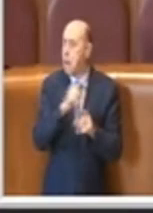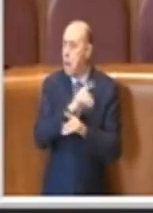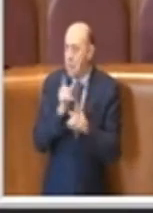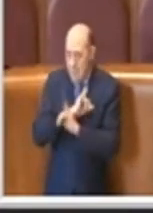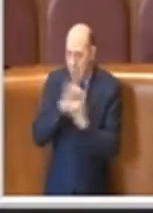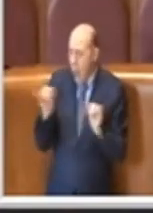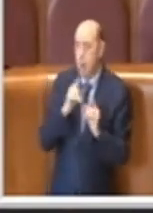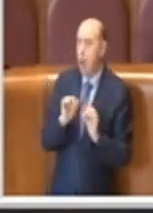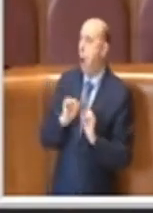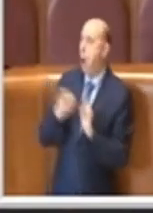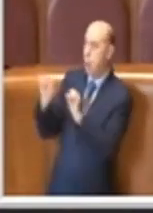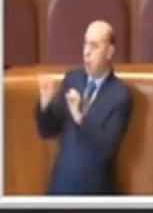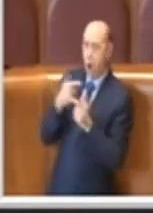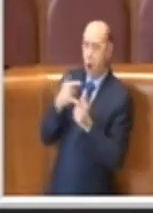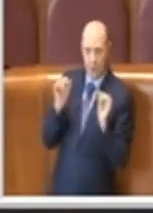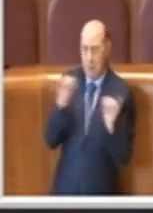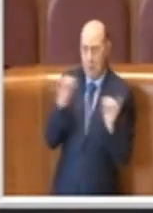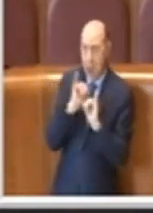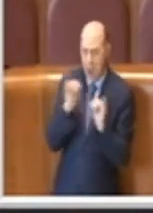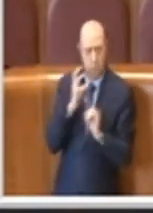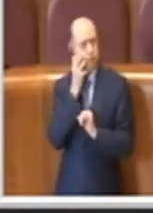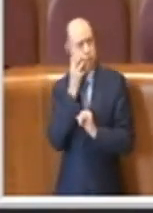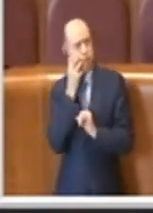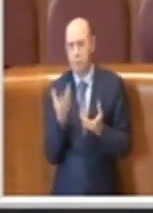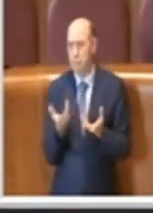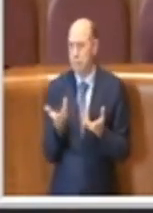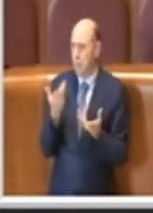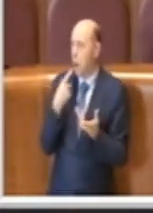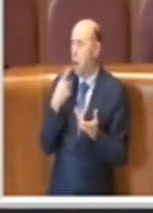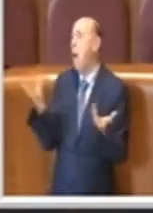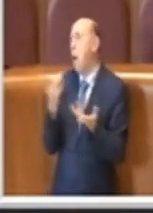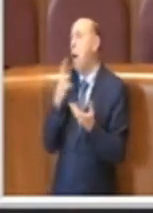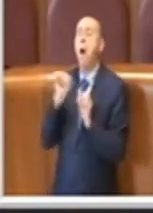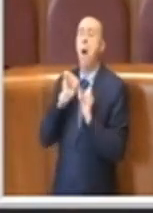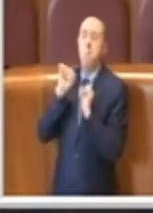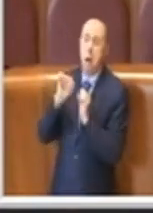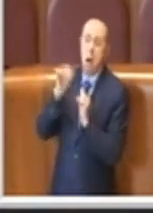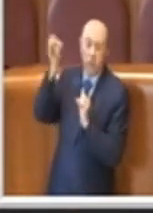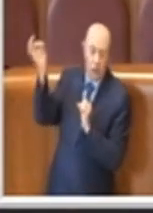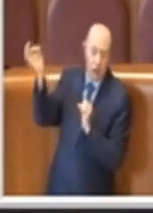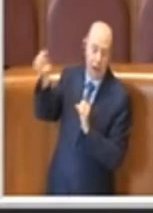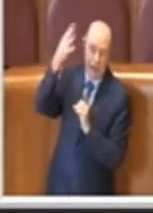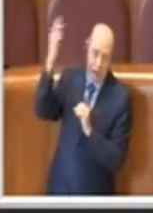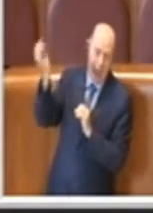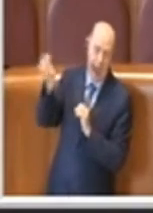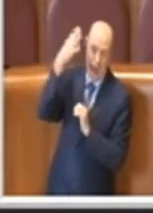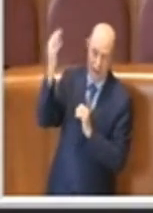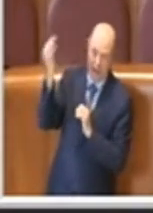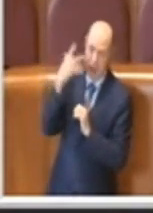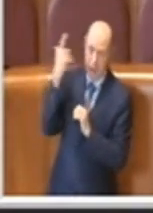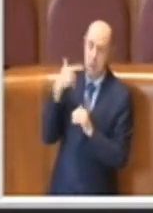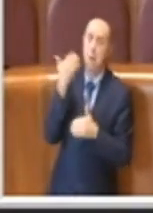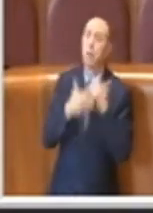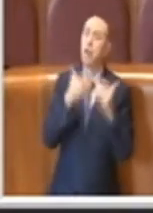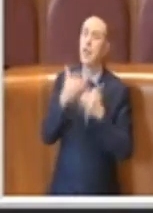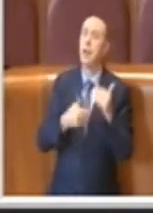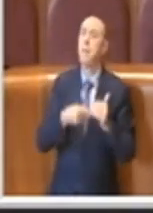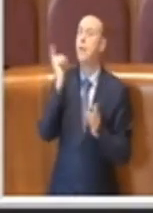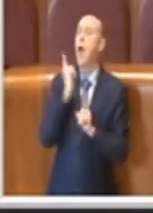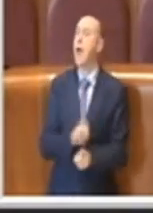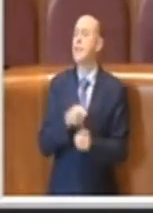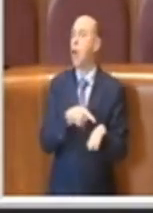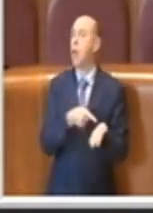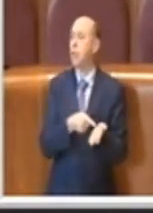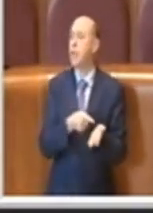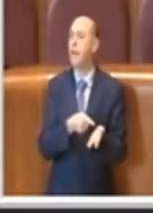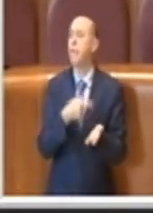tra l'altro, e questo è una cosa anomala, oppure opposto molto raramente, poi si inizia il procedimento esecutivo con atto